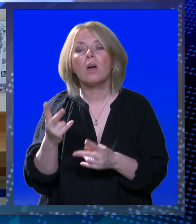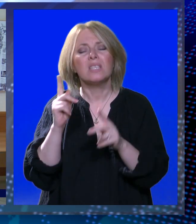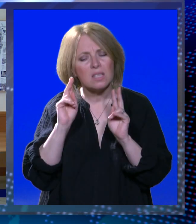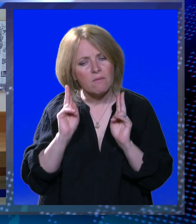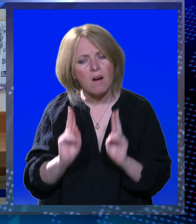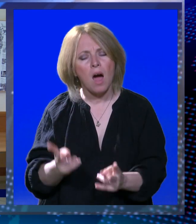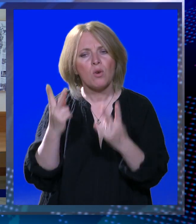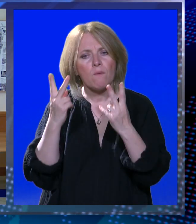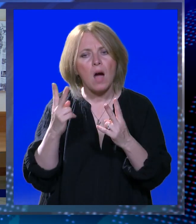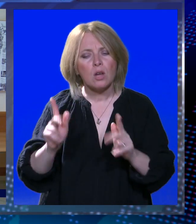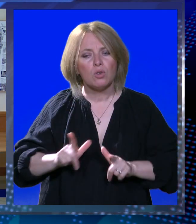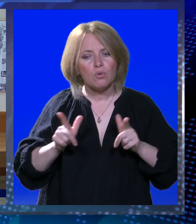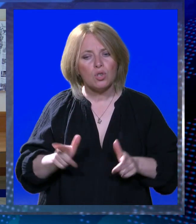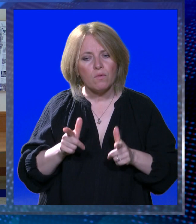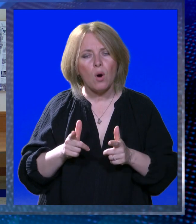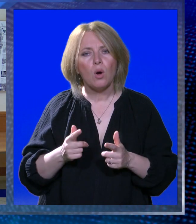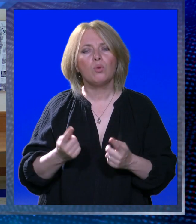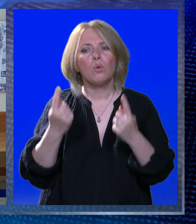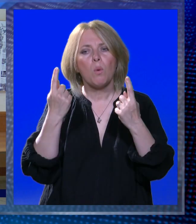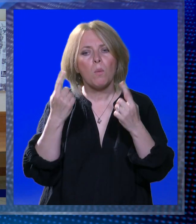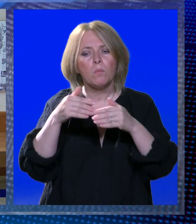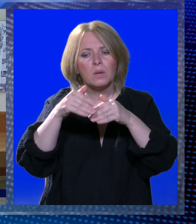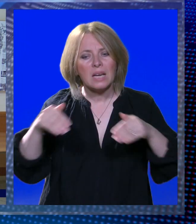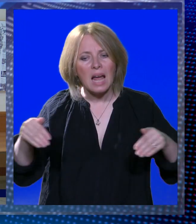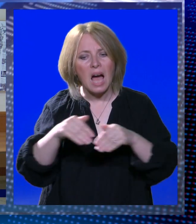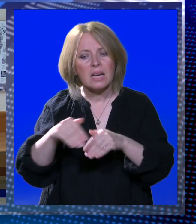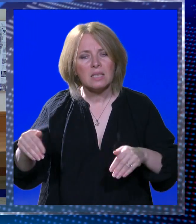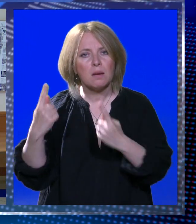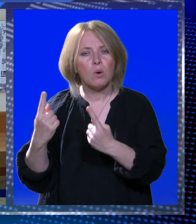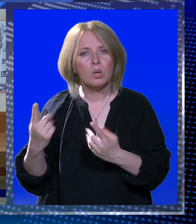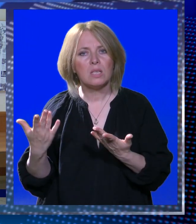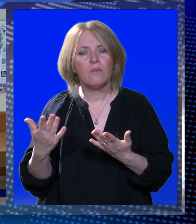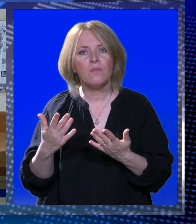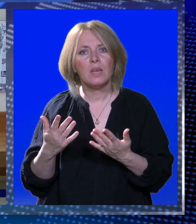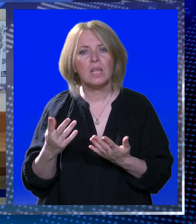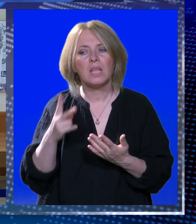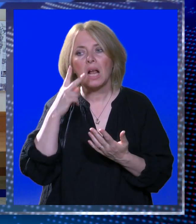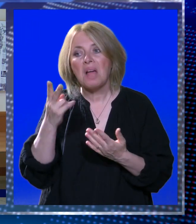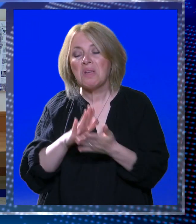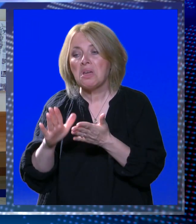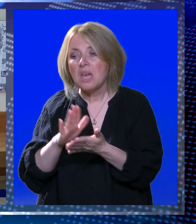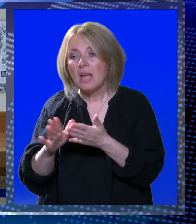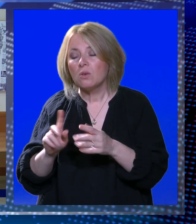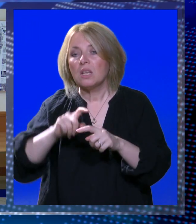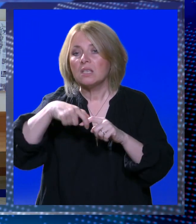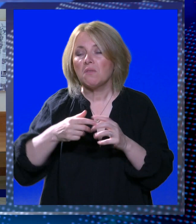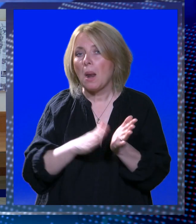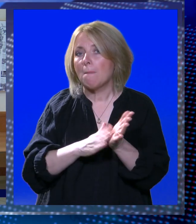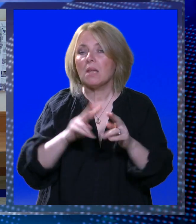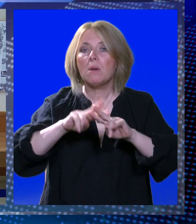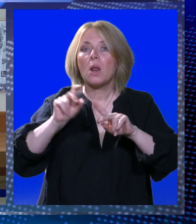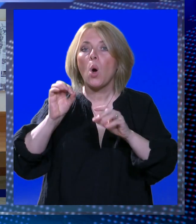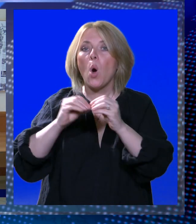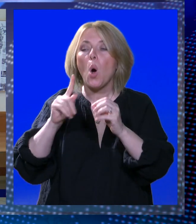prioriteti, postaviti određene granice u komunikaciji, osvrnuti se na neke jednostavne stvari u životu, kao što su neki